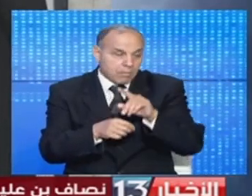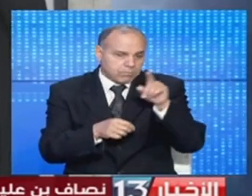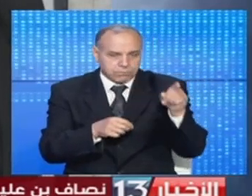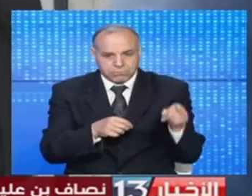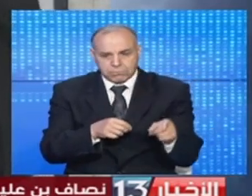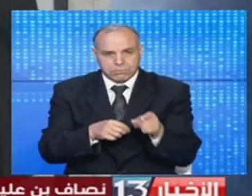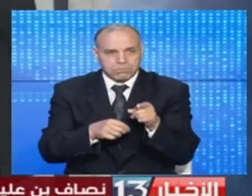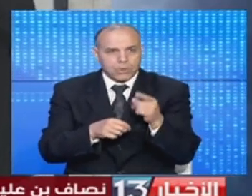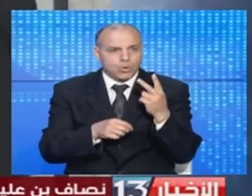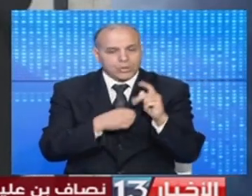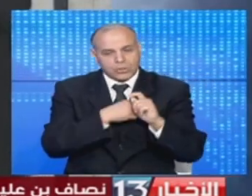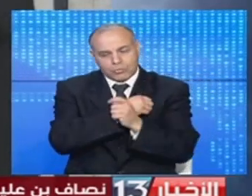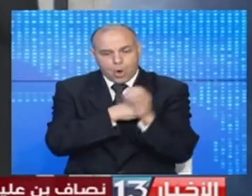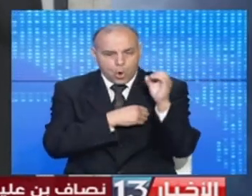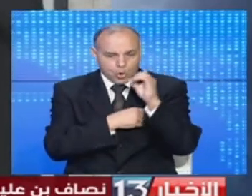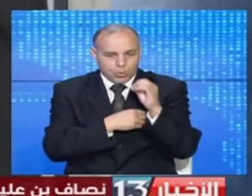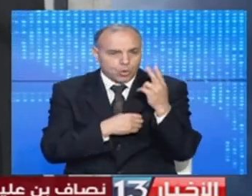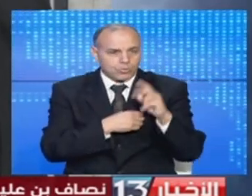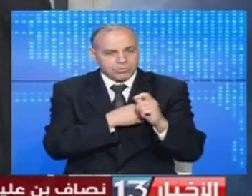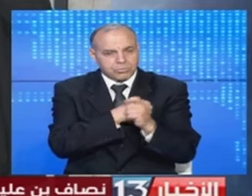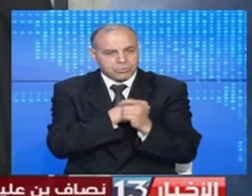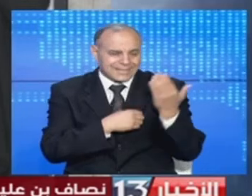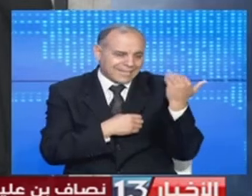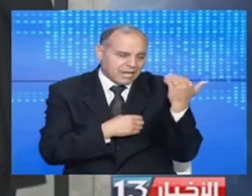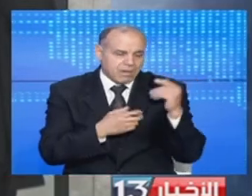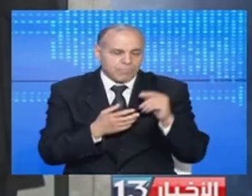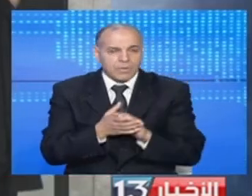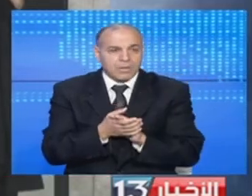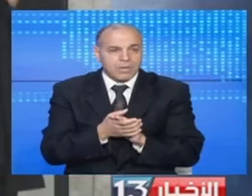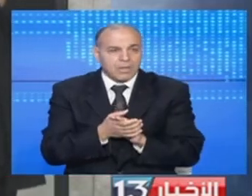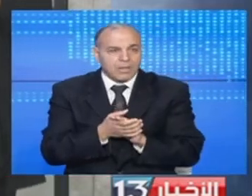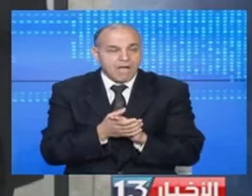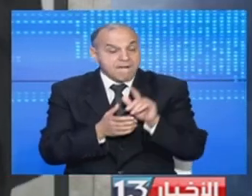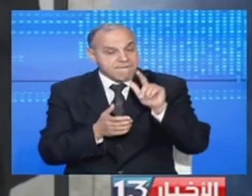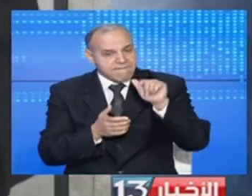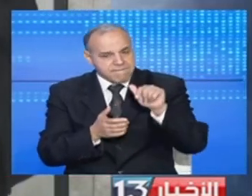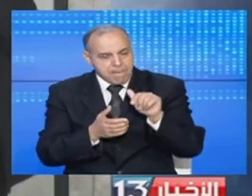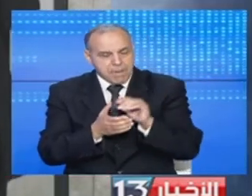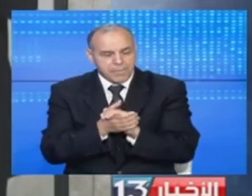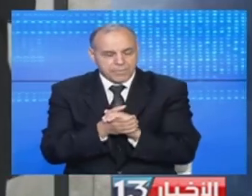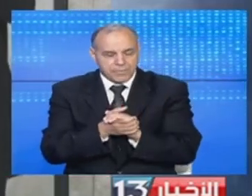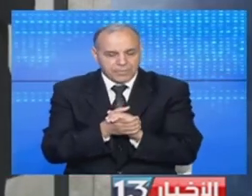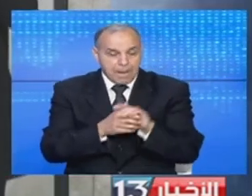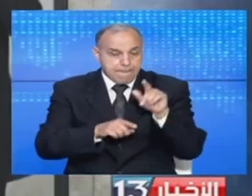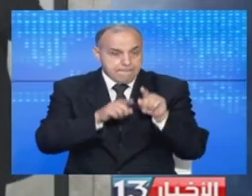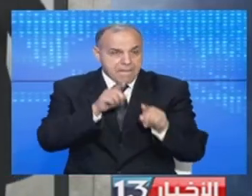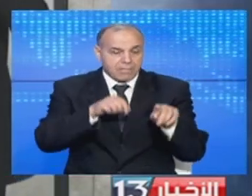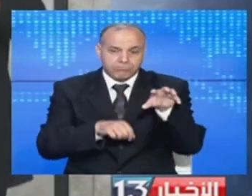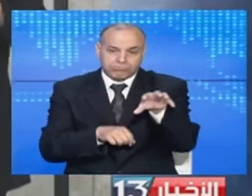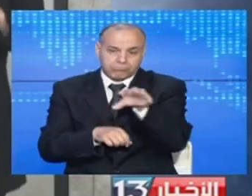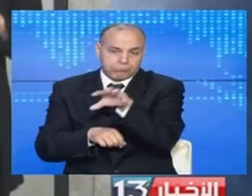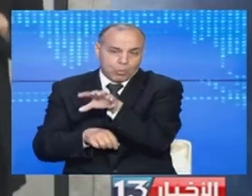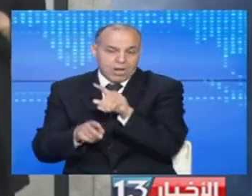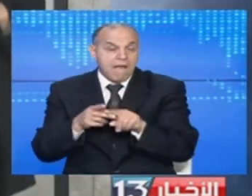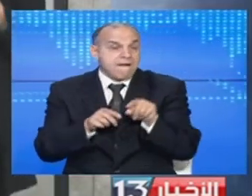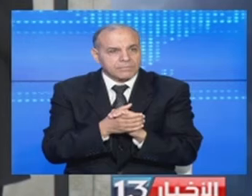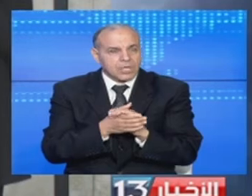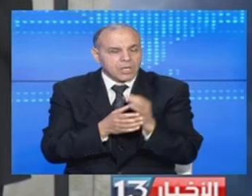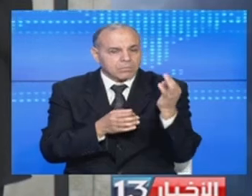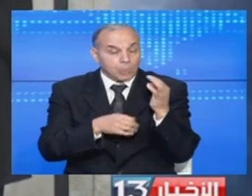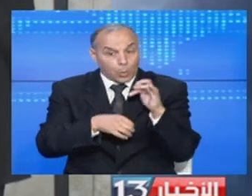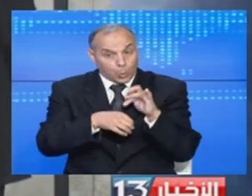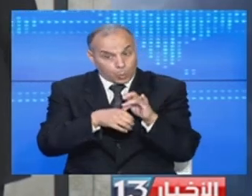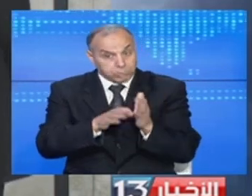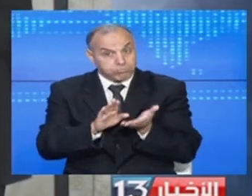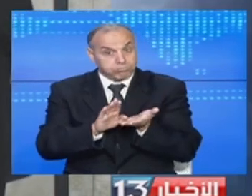جمعتين في اكتوبر والجمعتين اللي تعديوا الاخرانيين قلنا اللي فما في بعض المناطق فما من